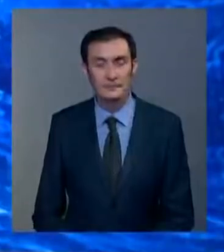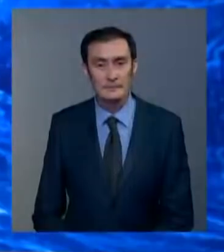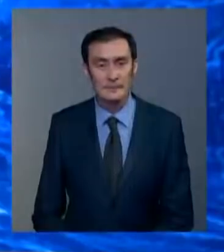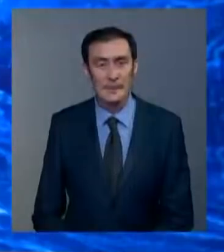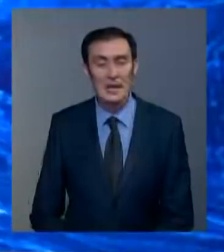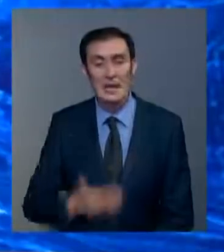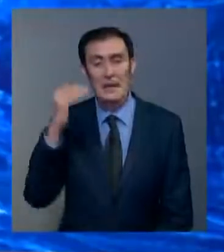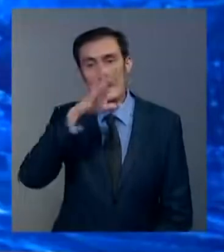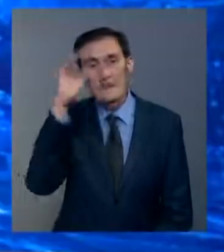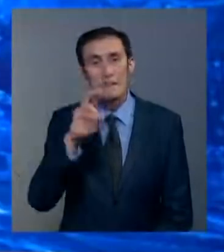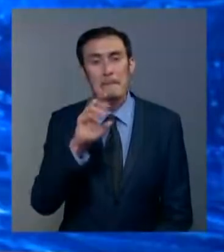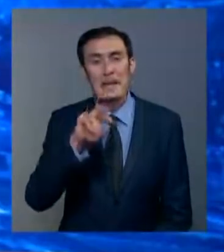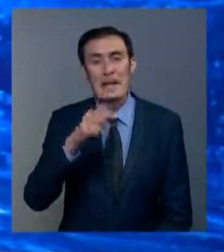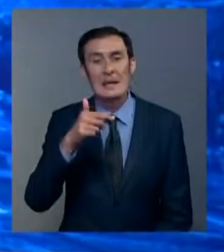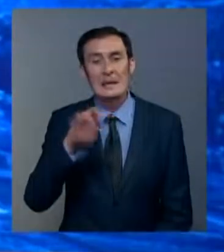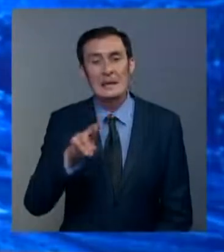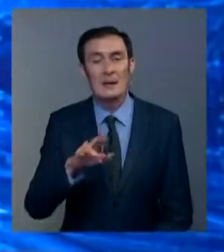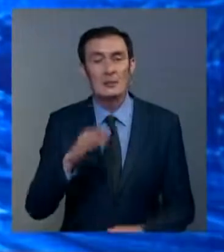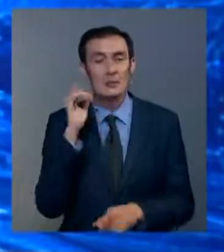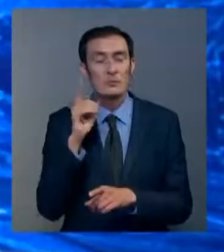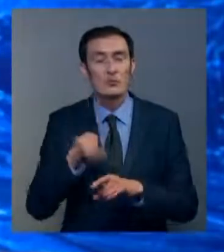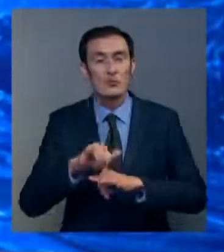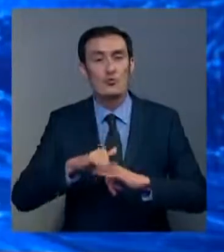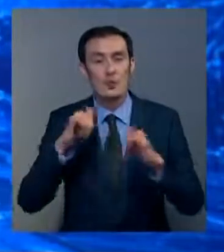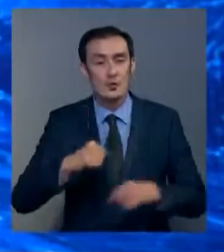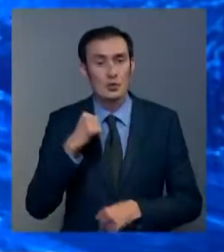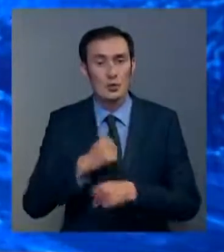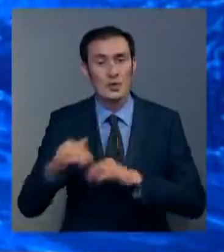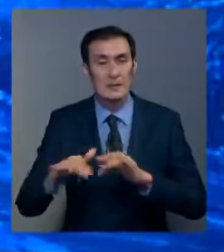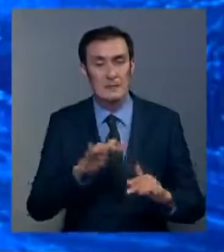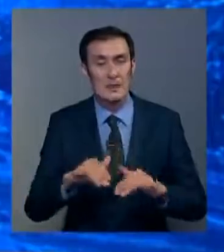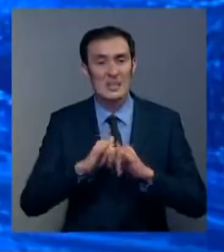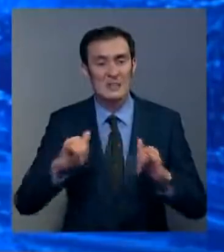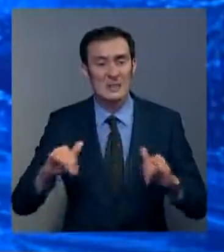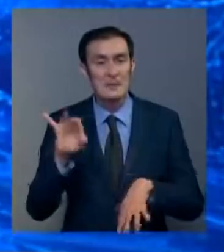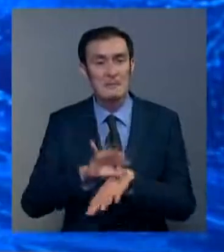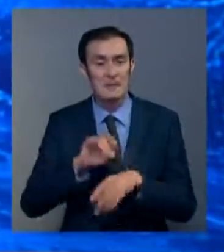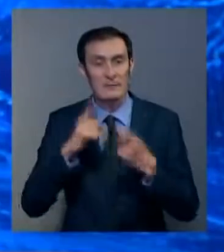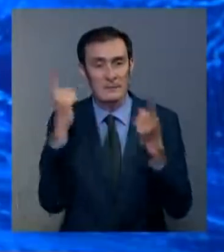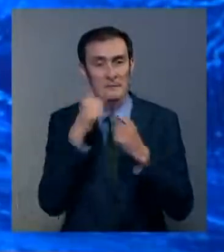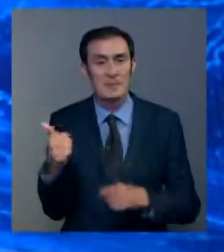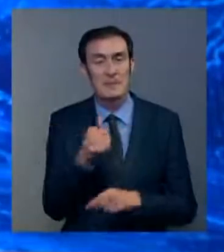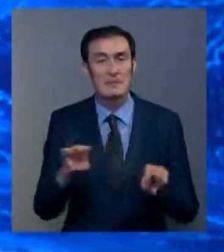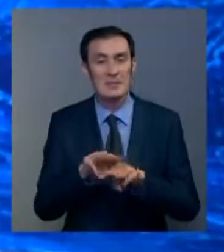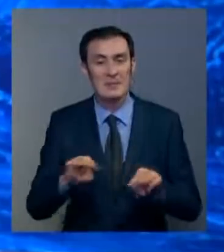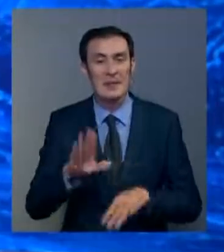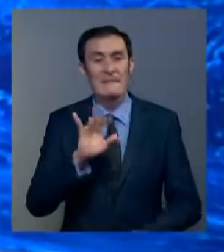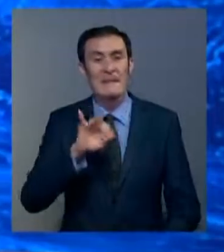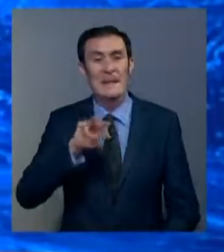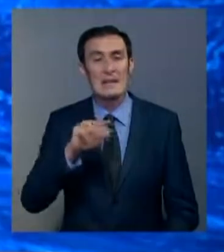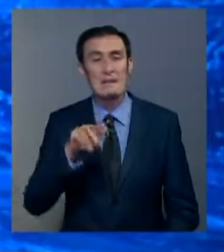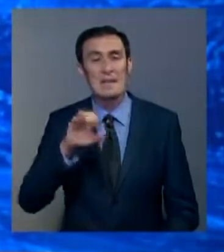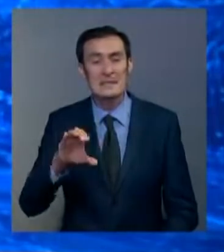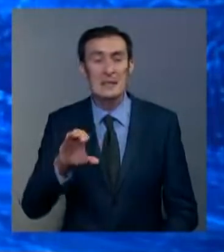В Бельгии усилят карантинные меры из-за роста случаев коронавируса нового типа. Об этом заявила премьер-министр страны София Вильмес.